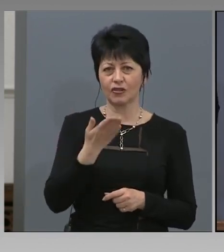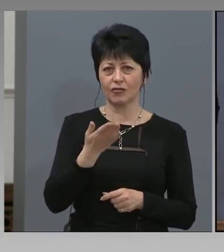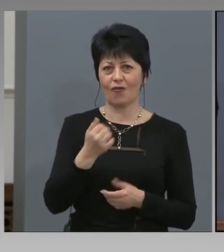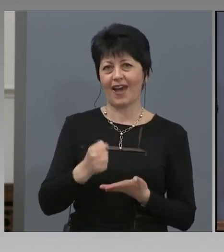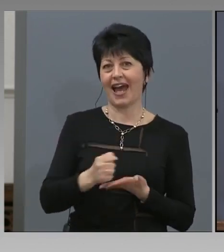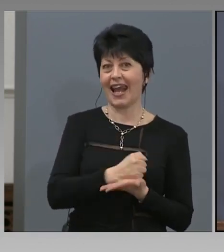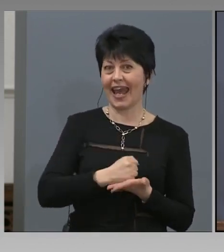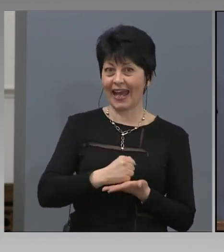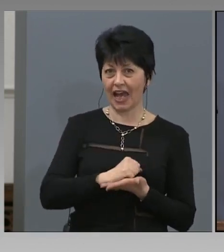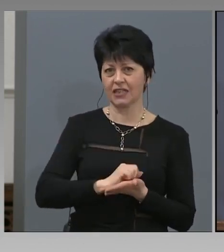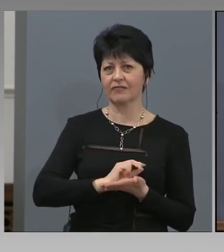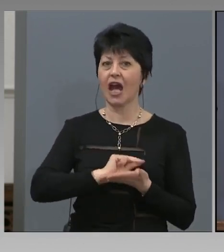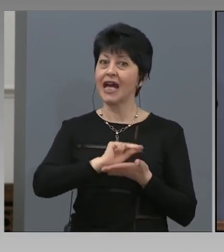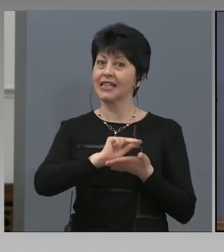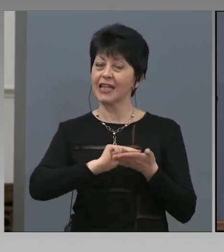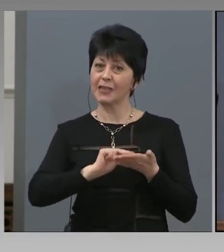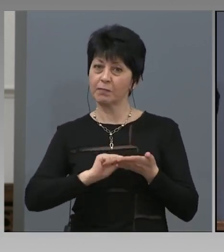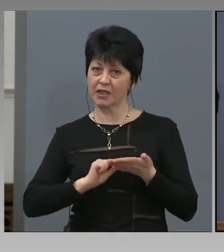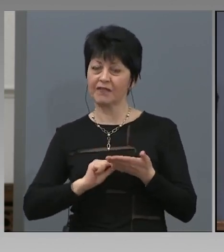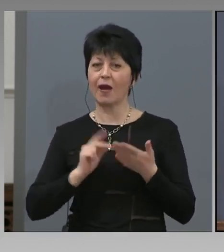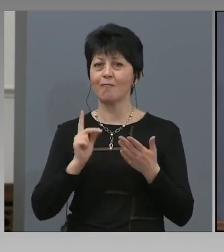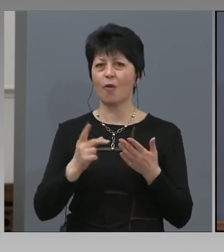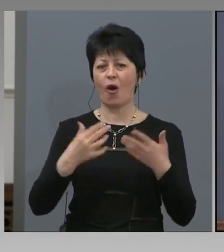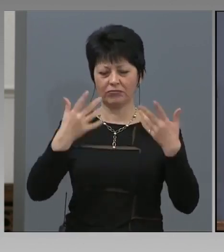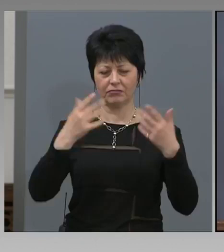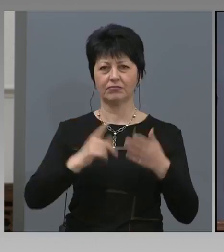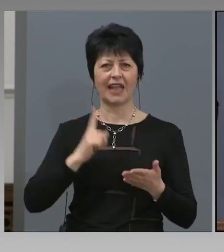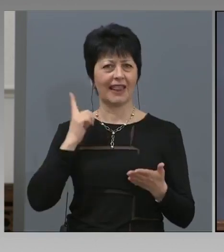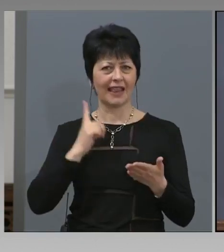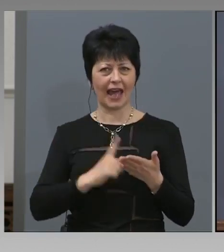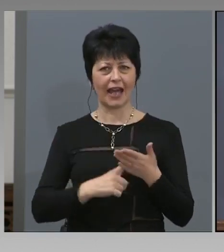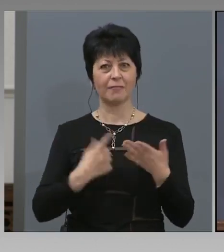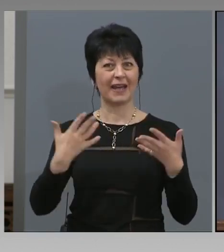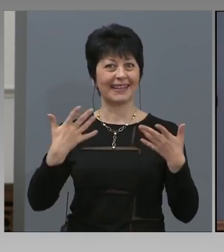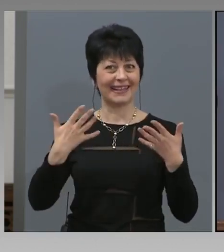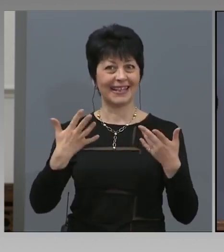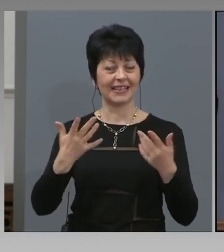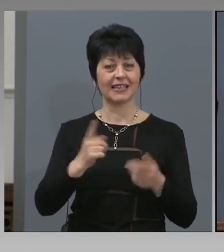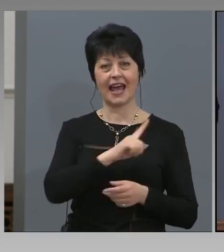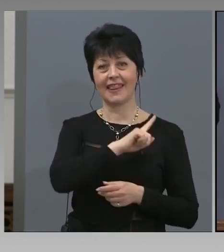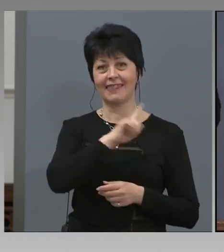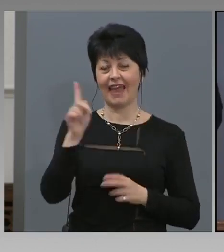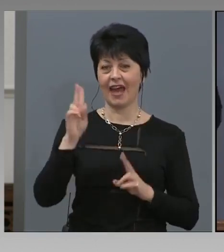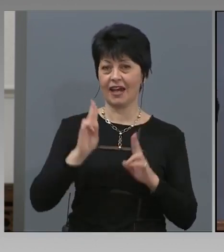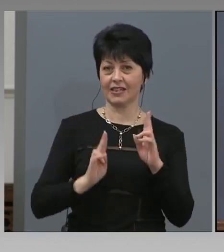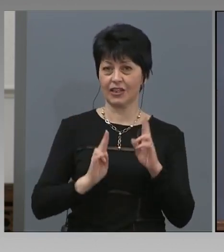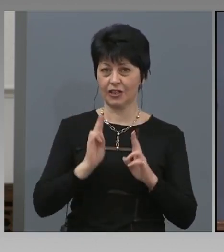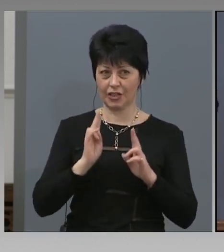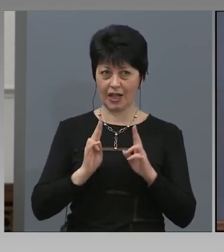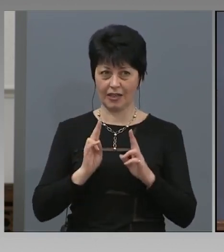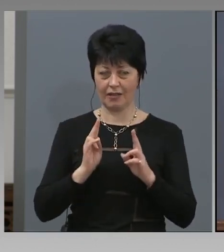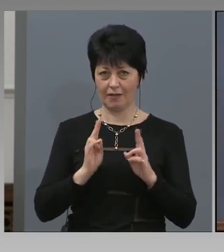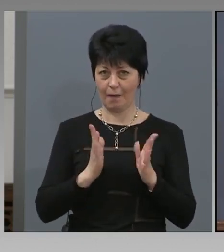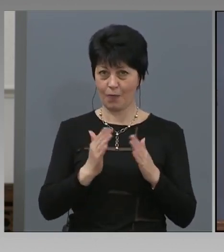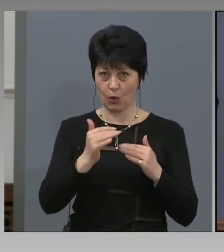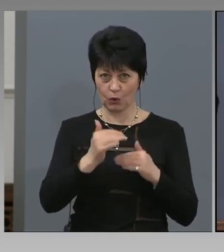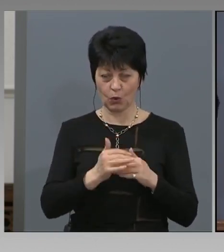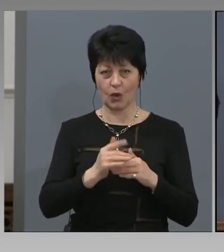изписва по условията на редба 10 за неразрешените продукти в заползване за Република България.